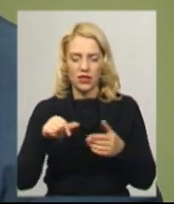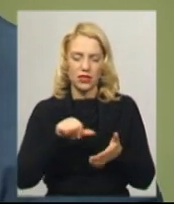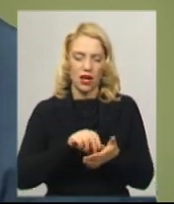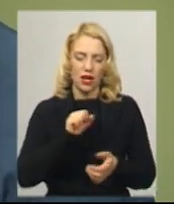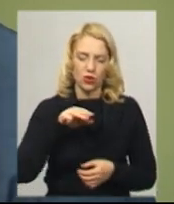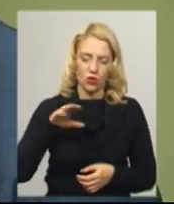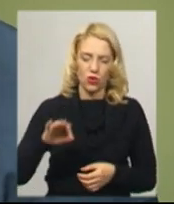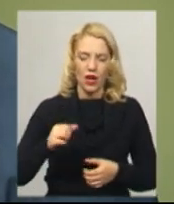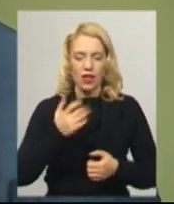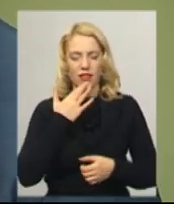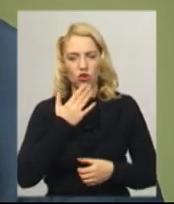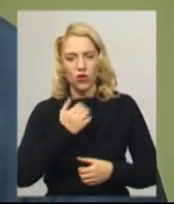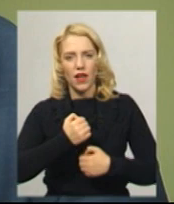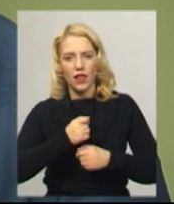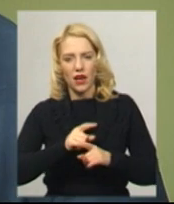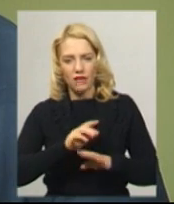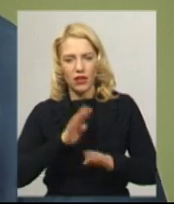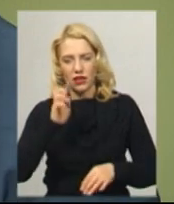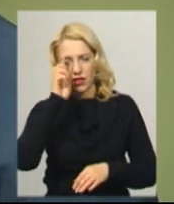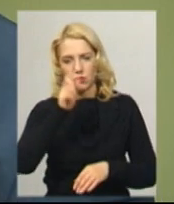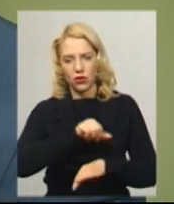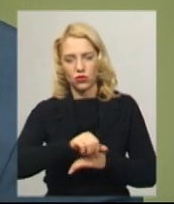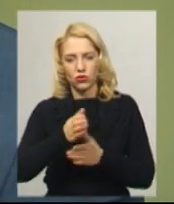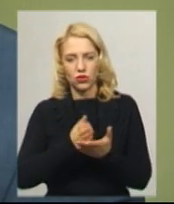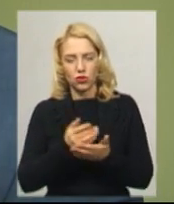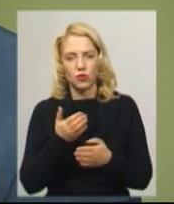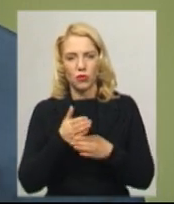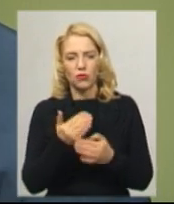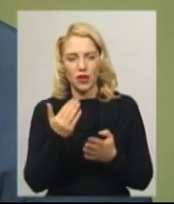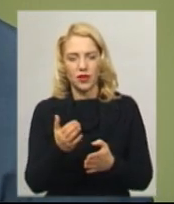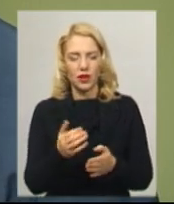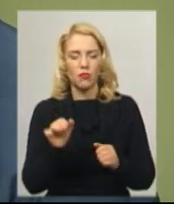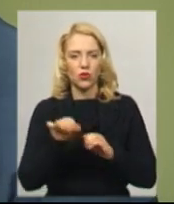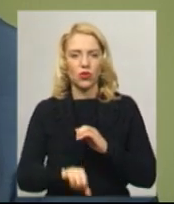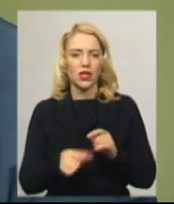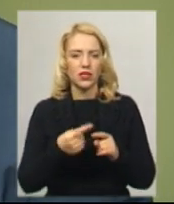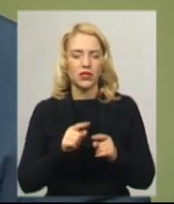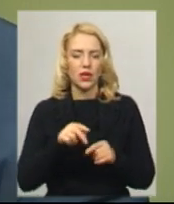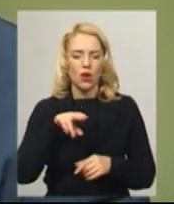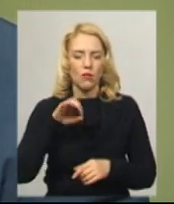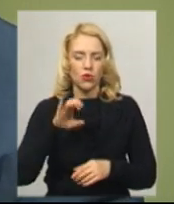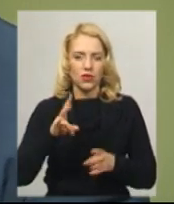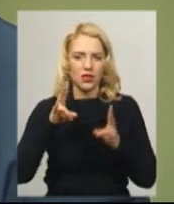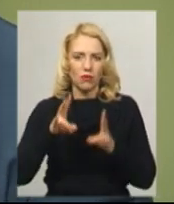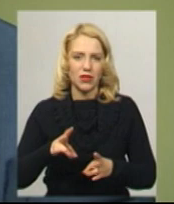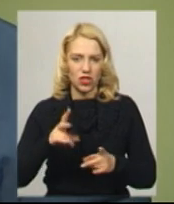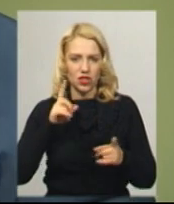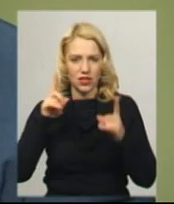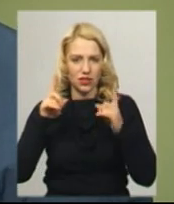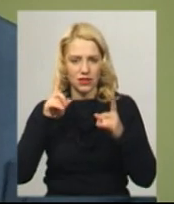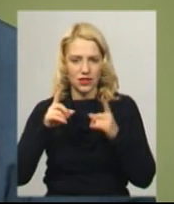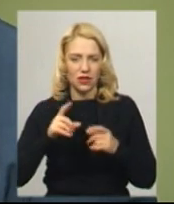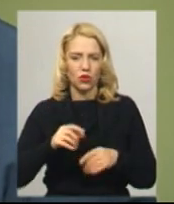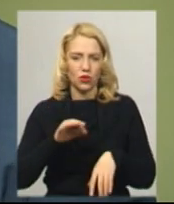Національної гвардії, з Держприкордонслужби. Ми допомагаємо їм подолати цей посттравматичний стресовий синдром. Учасниками загалом за цей період